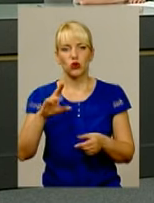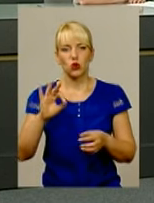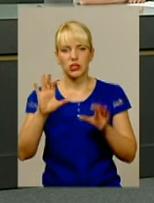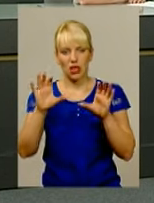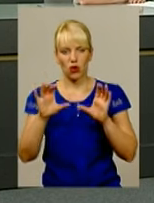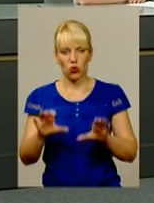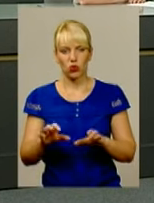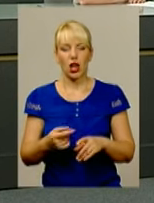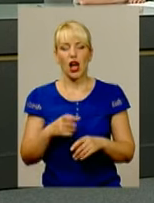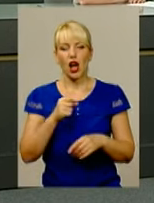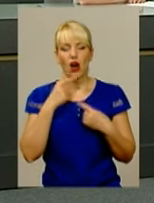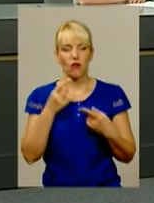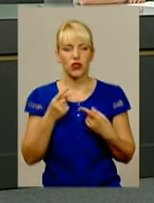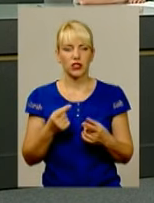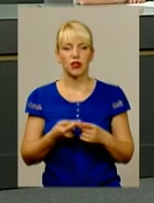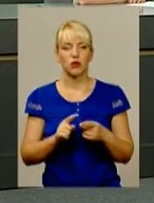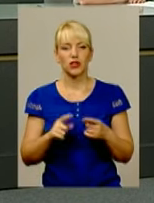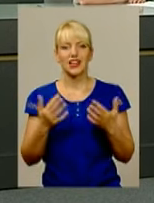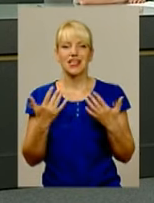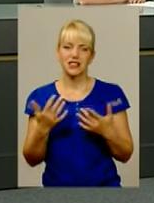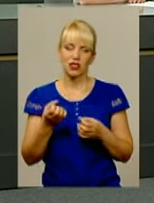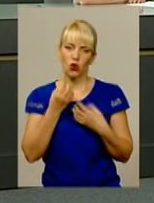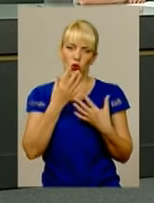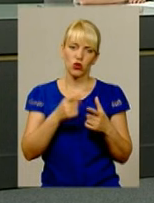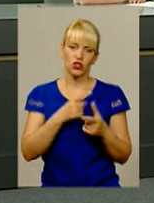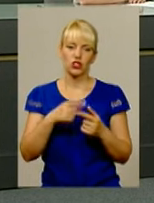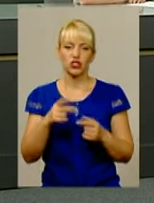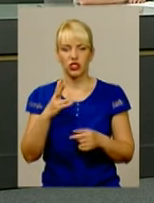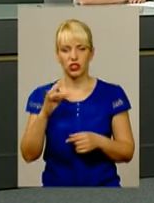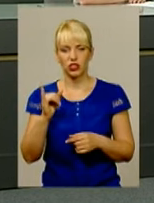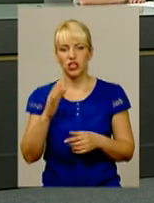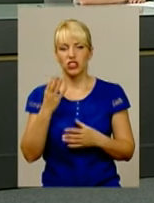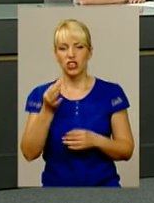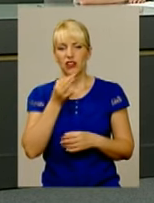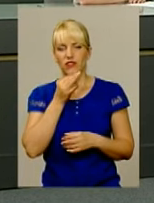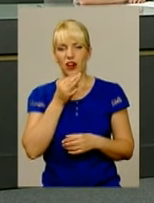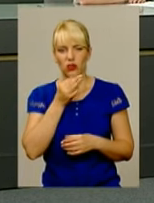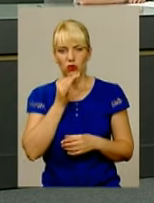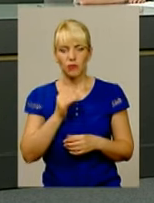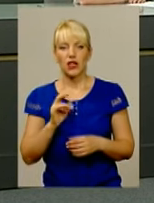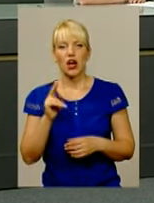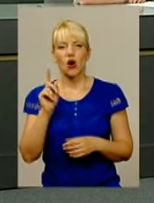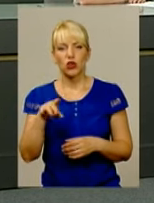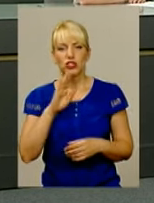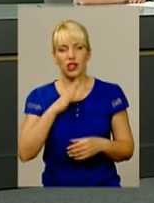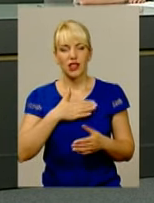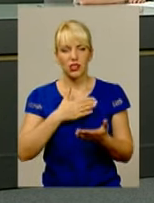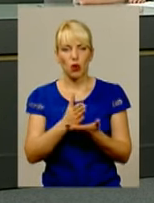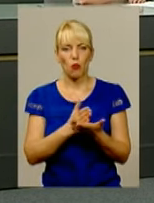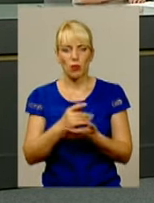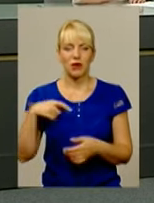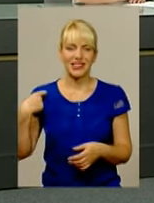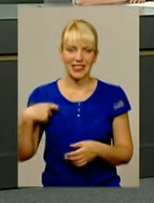А говорити про те, наскільки він хороший чи ні, не здається рановато. Хоча наші посадовці, і президент, і